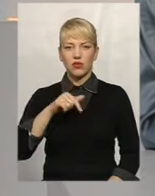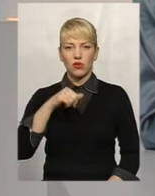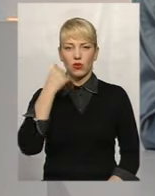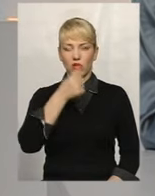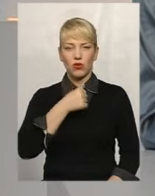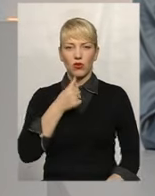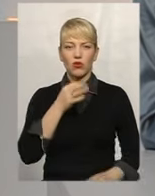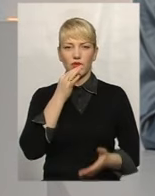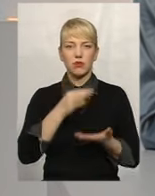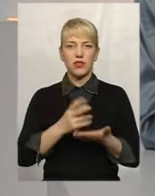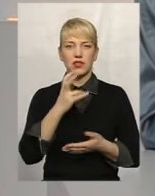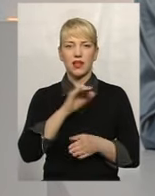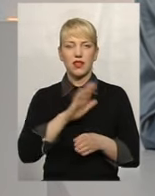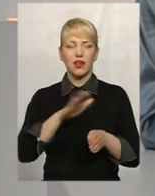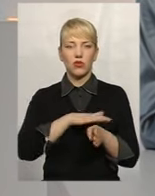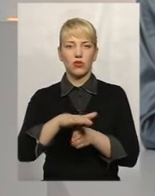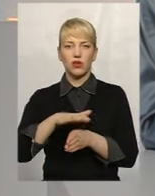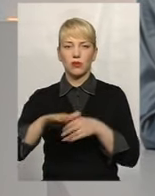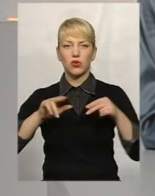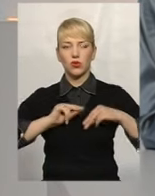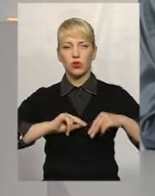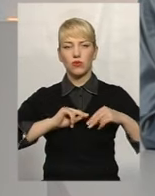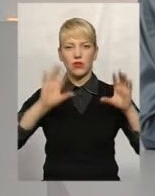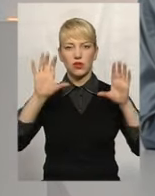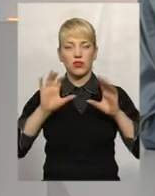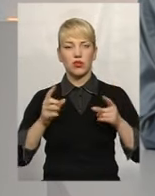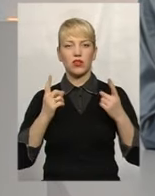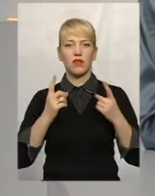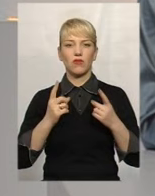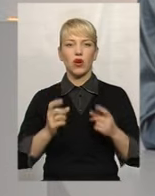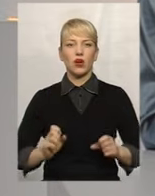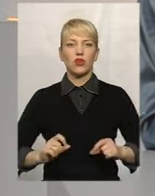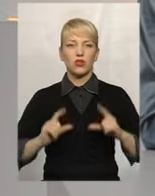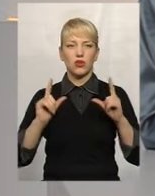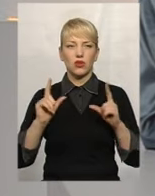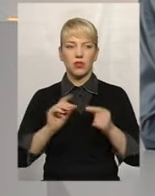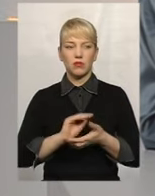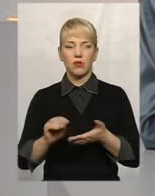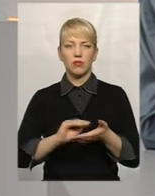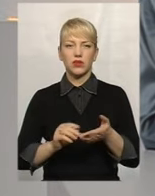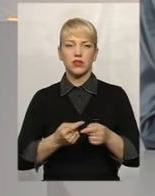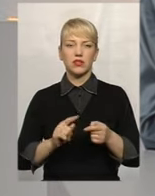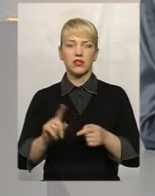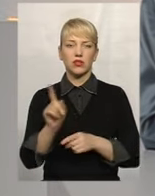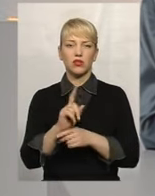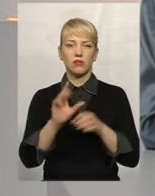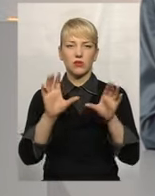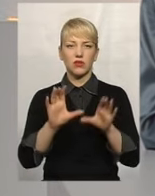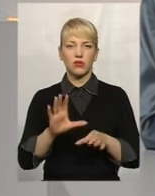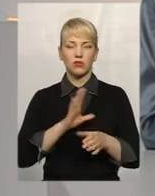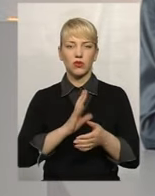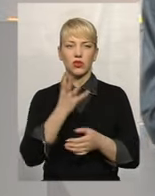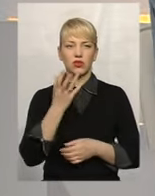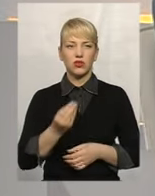недотримання трудового законодавства суттєво зросла. Прописані ці норми були в законі,